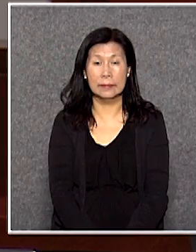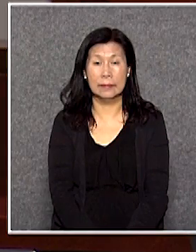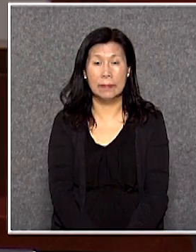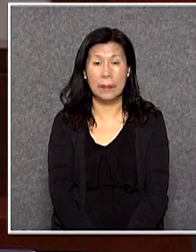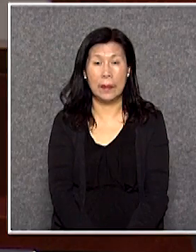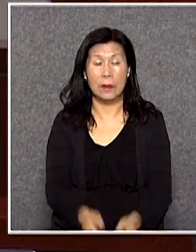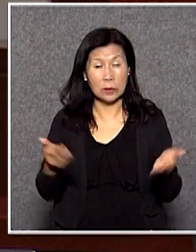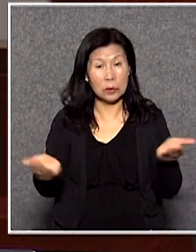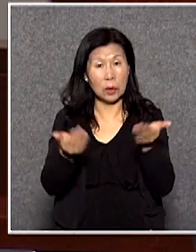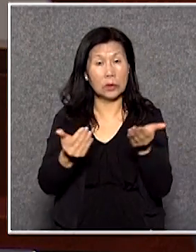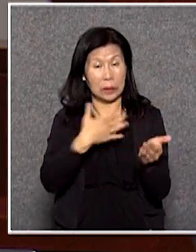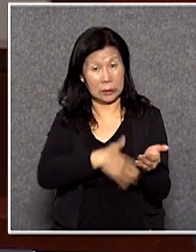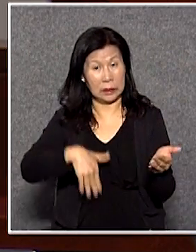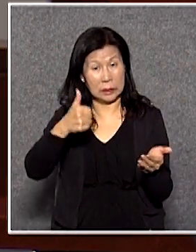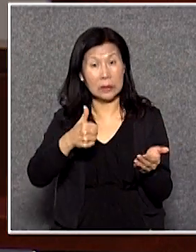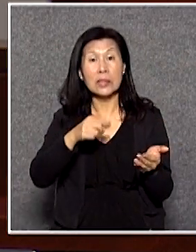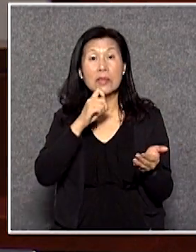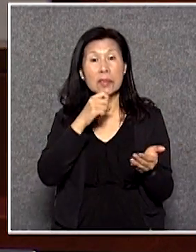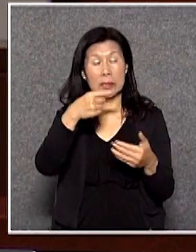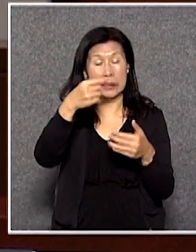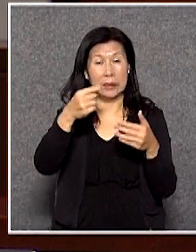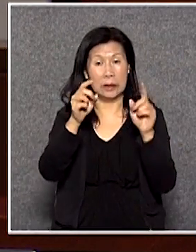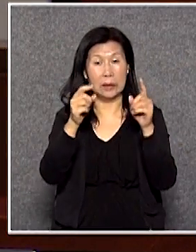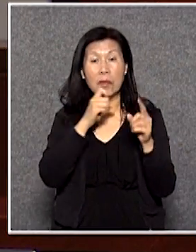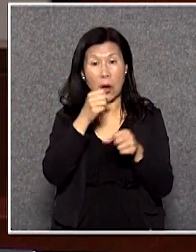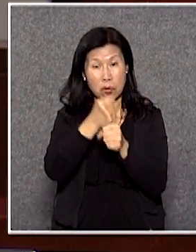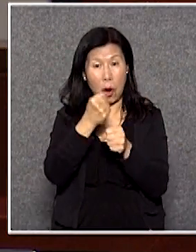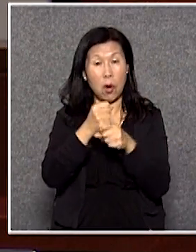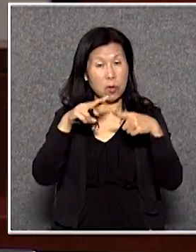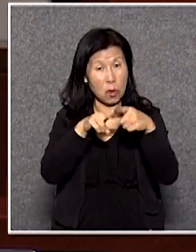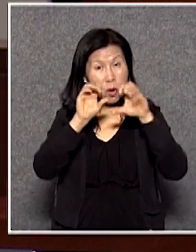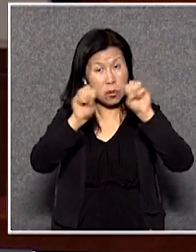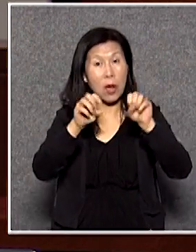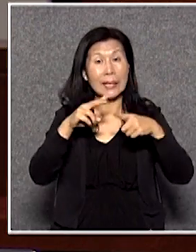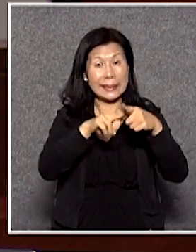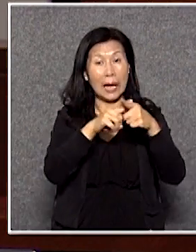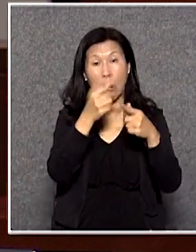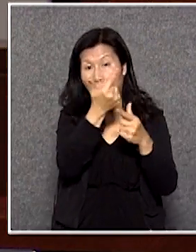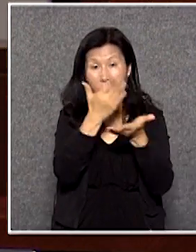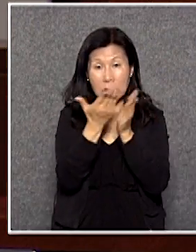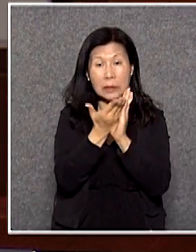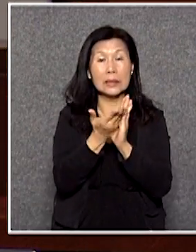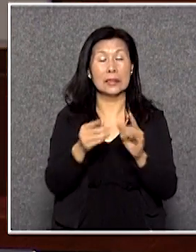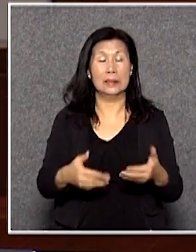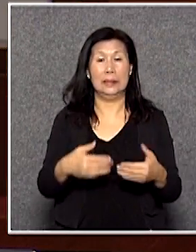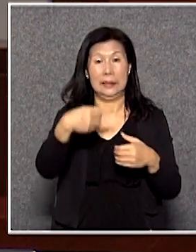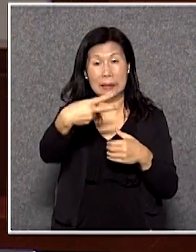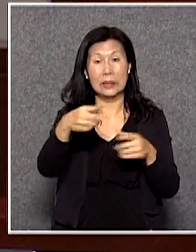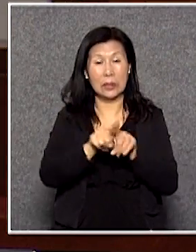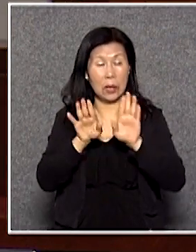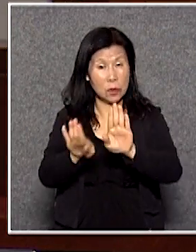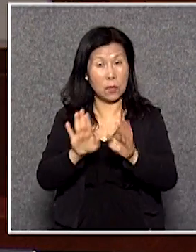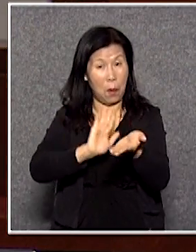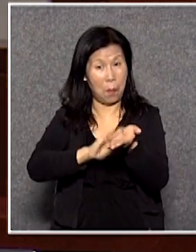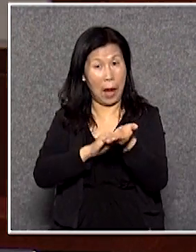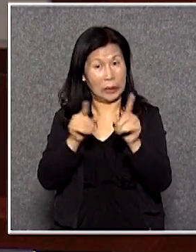促進健康那部分肝領三那裏那裏你是要做很多宣傳對嗎在第一個部分第二個部分預防疾病那